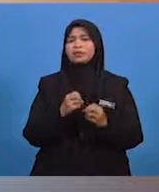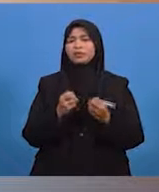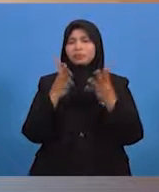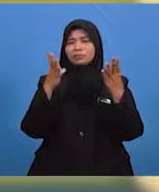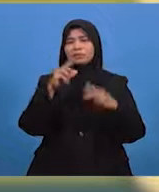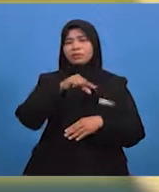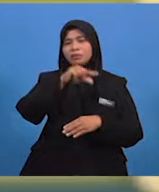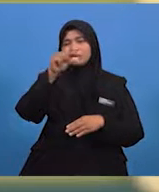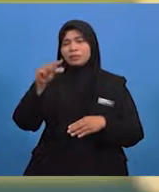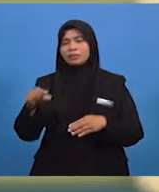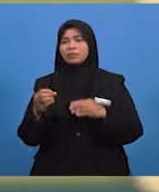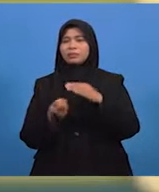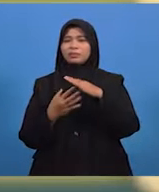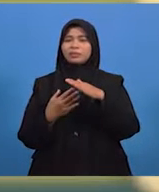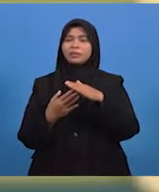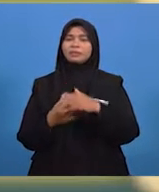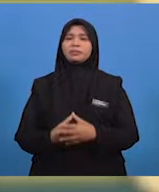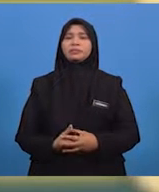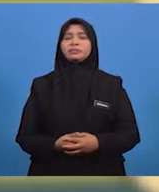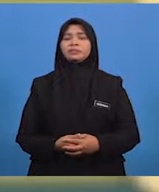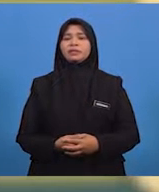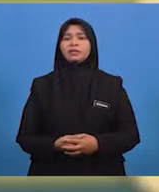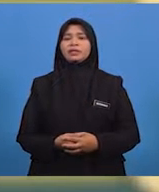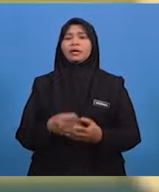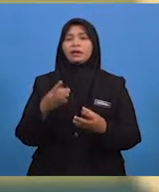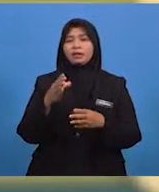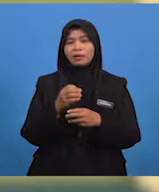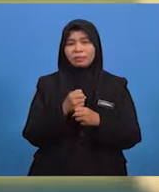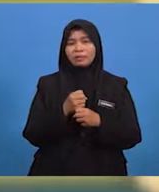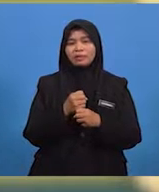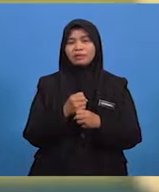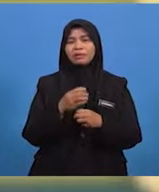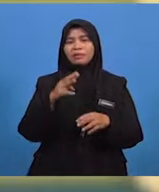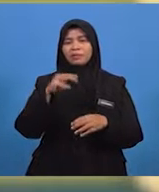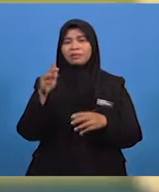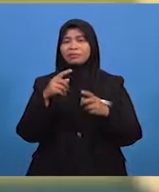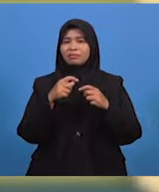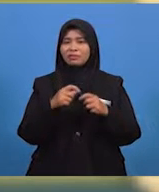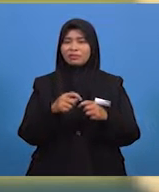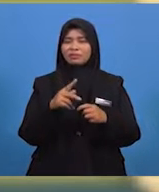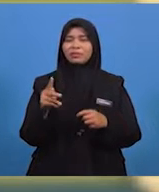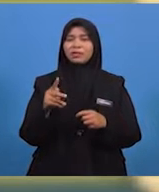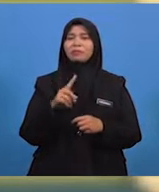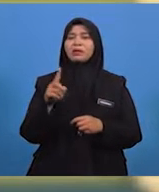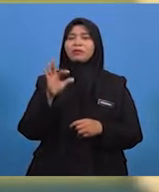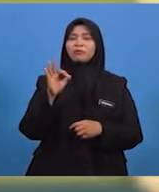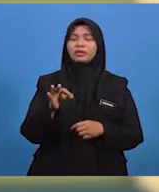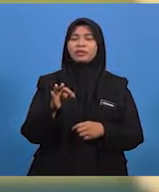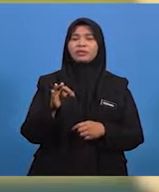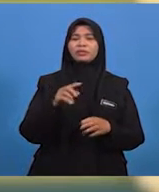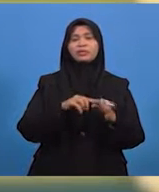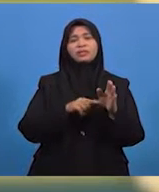Dapatkah murid-murid tentukan yang mana adalah faktor semula jadi dan yang manakah